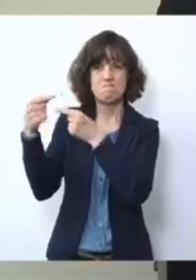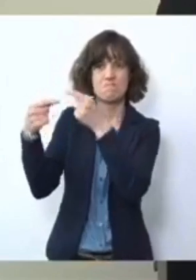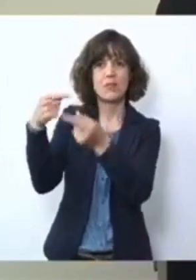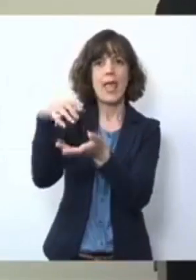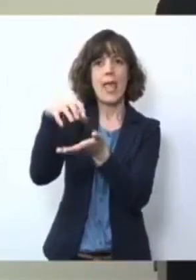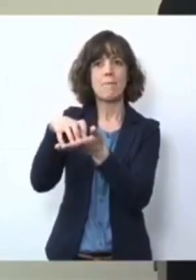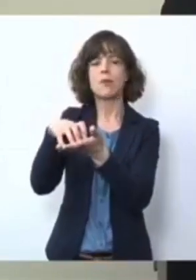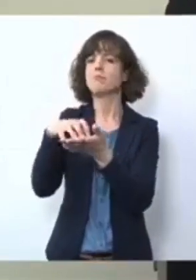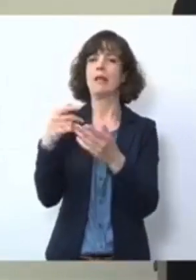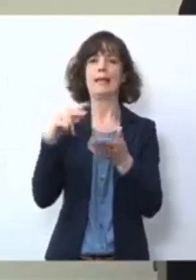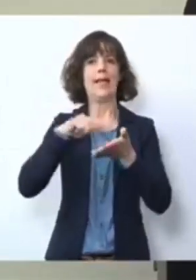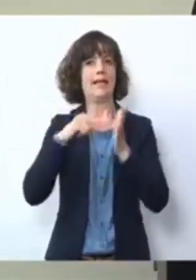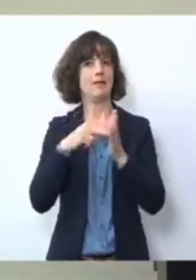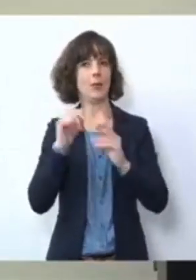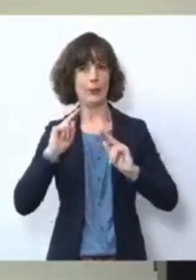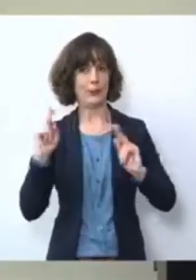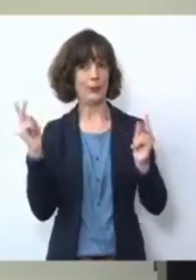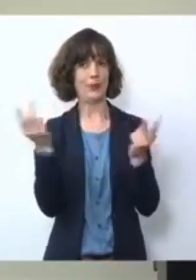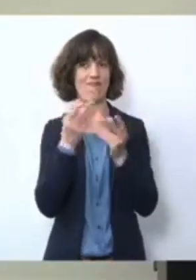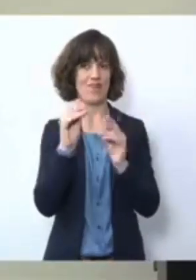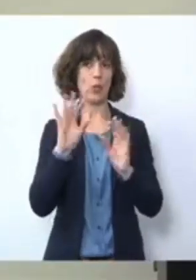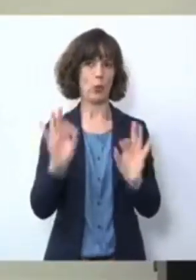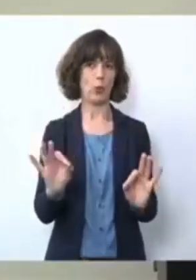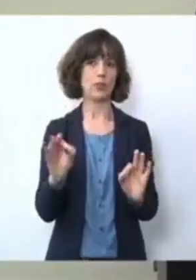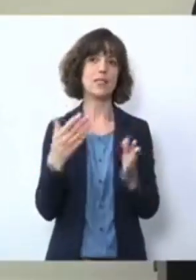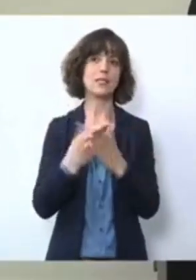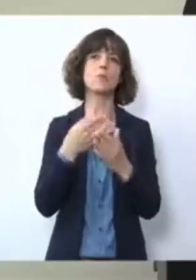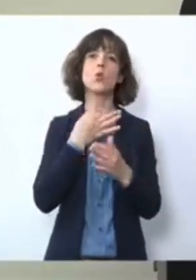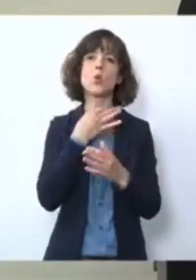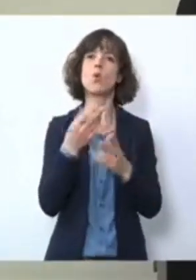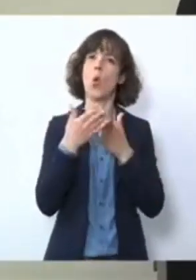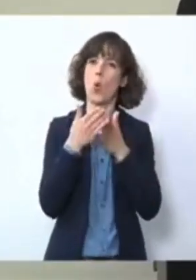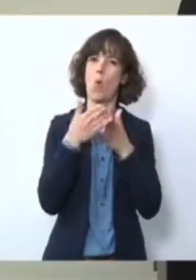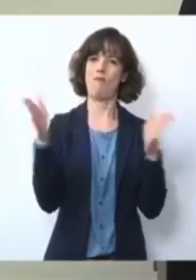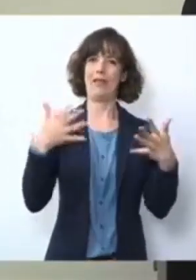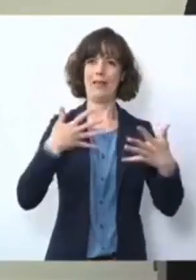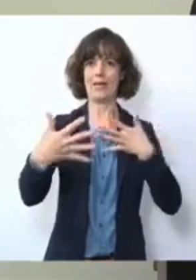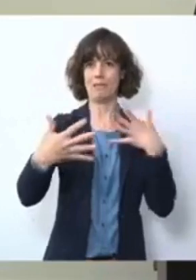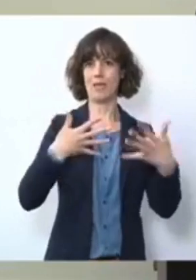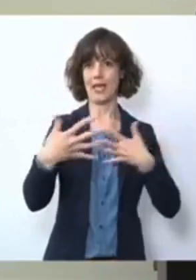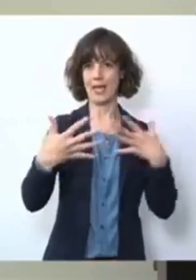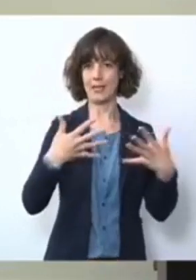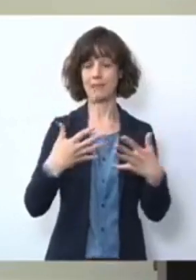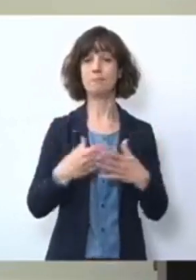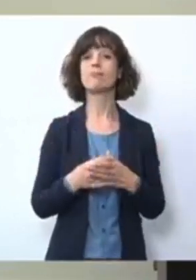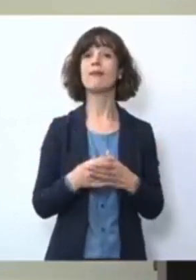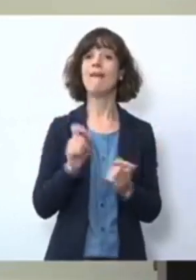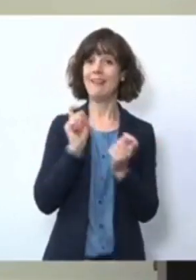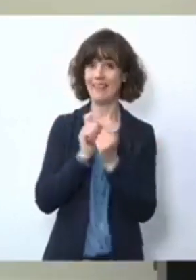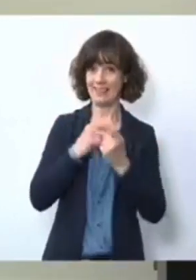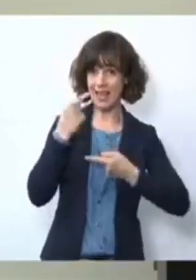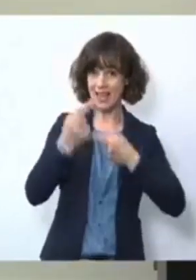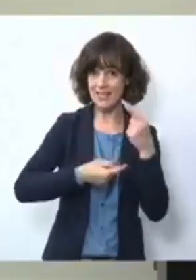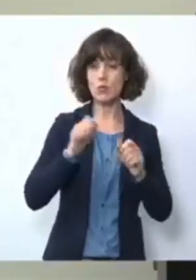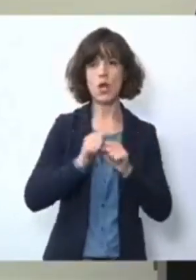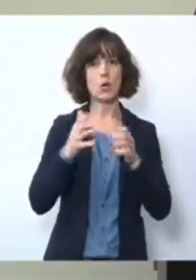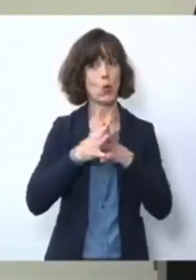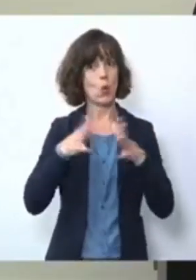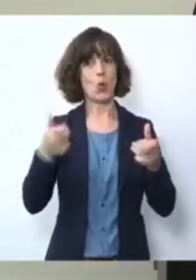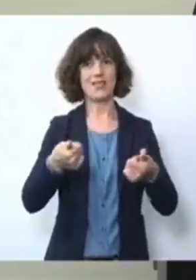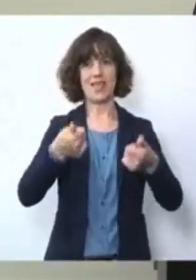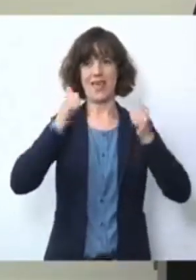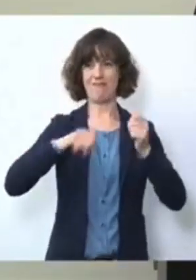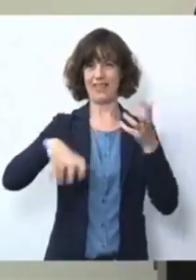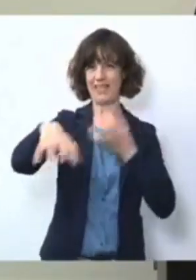vereinen. Auch deswegen ist es natürlich notwendig, das Ganze offen zu legen. Digitalisierung kann uns sehr helfen bei der Bewältigung dieser